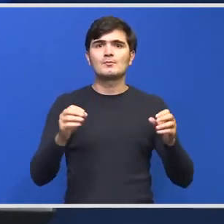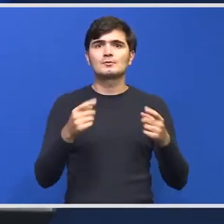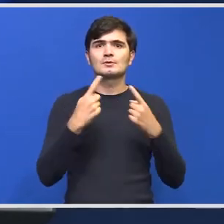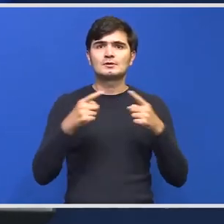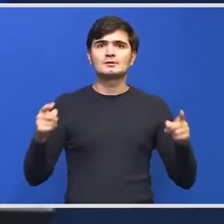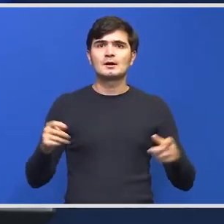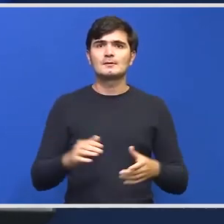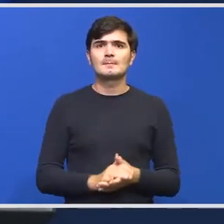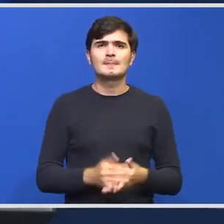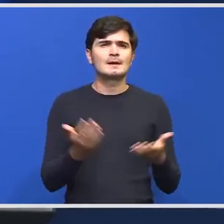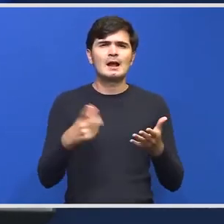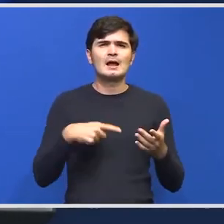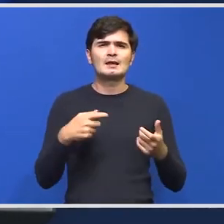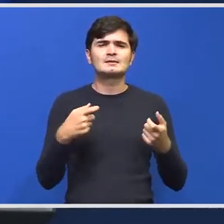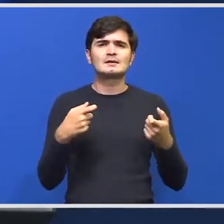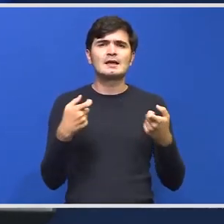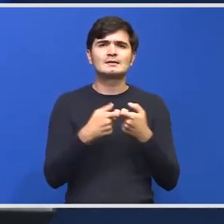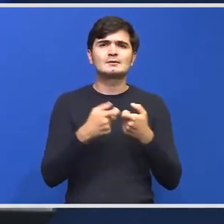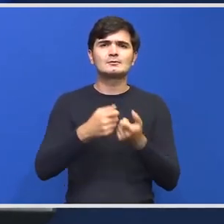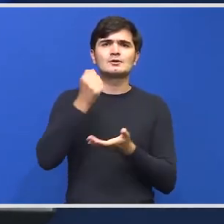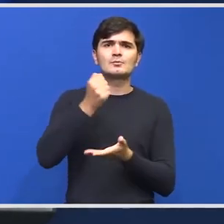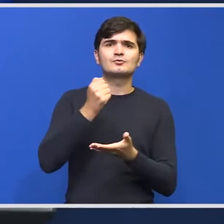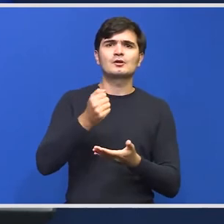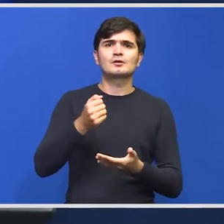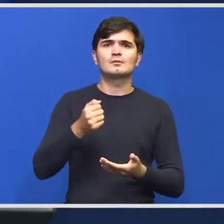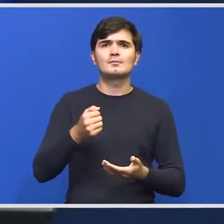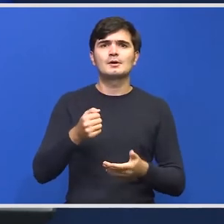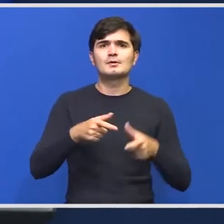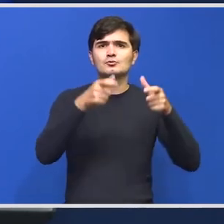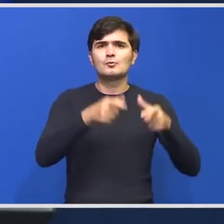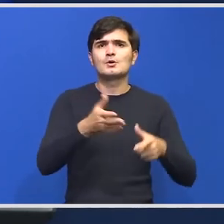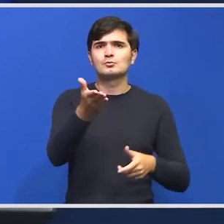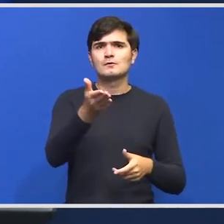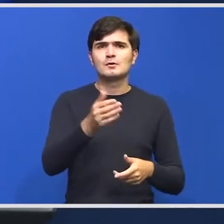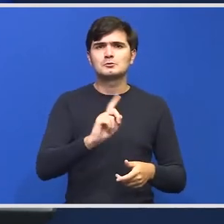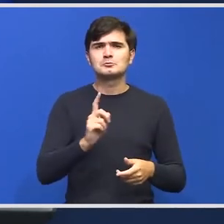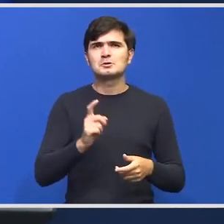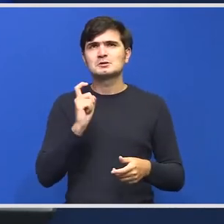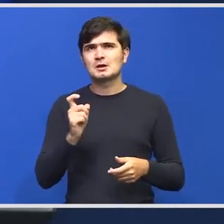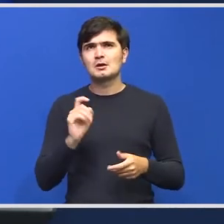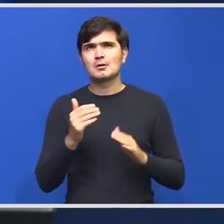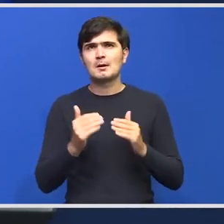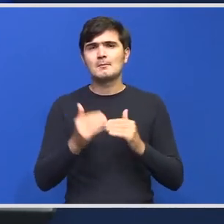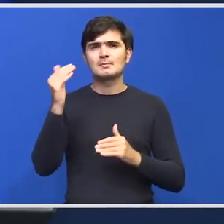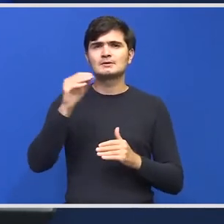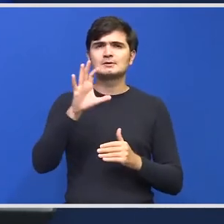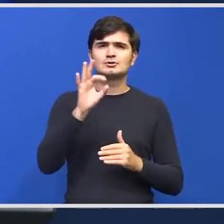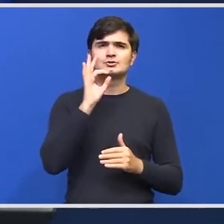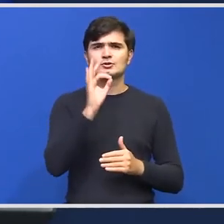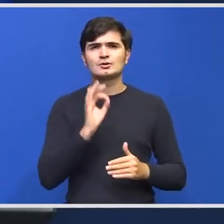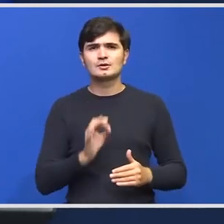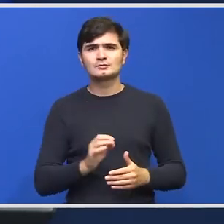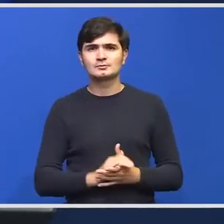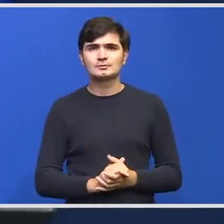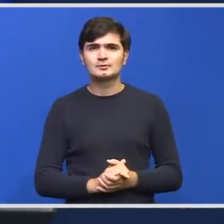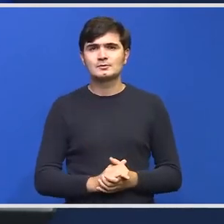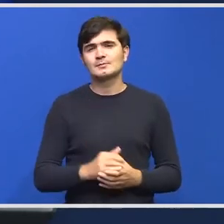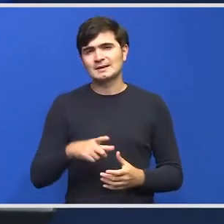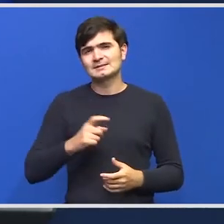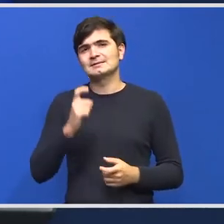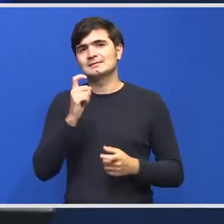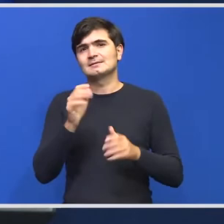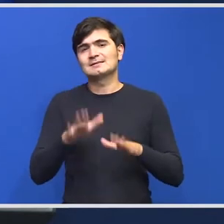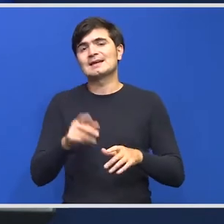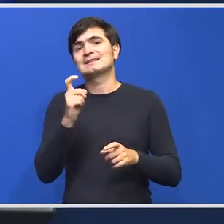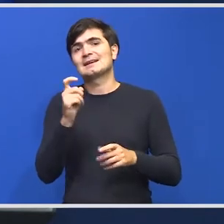bugetară pe domeniul pe care ne-ați luat coordonați? Nu stăm rău Suntem undeva peste 50% Păi stați rău poate de azi în